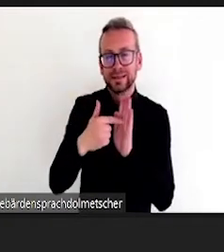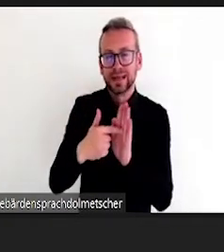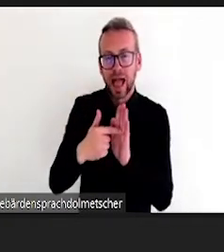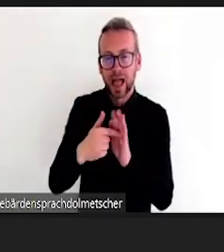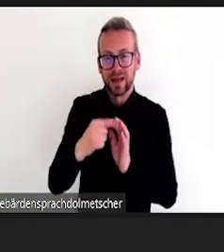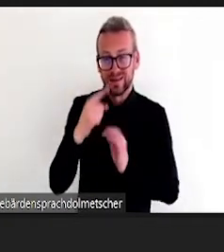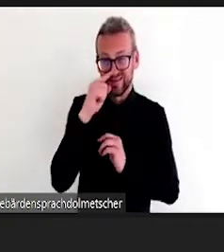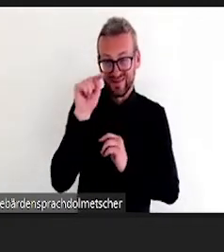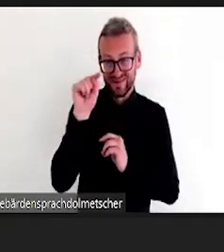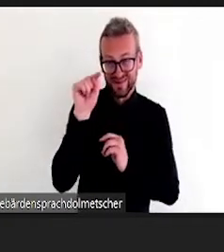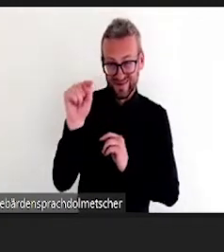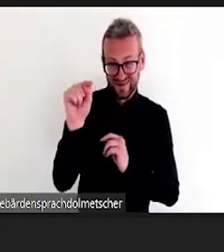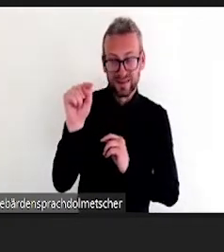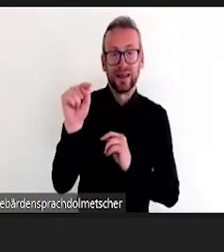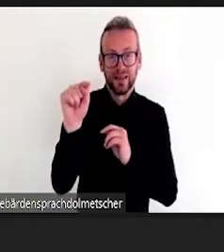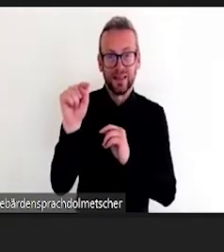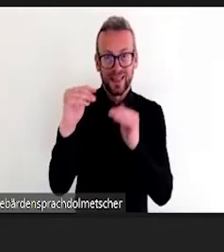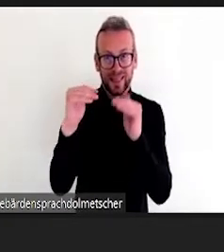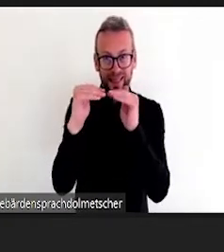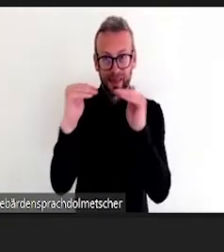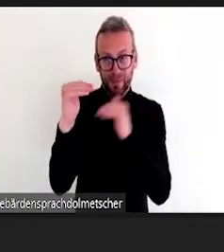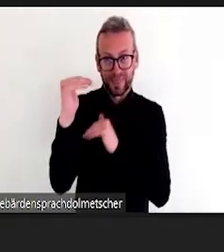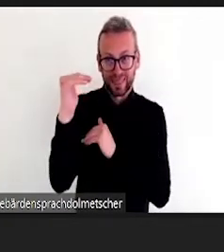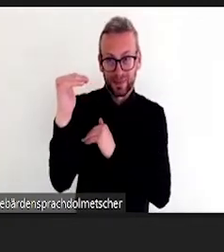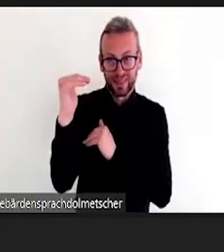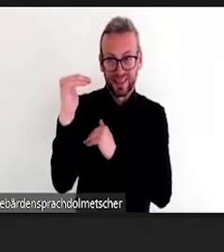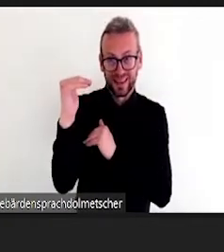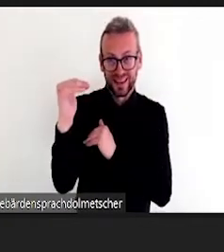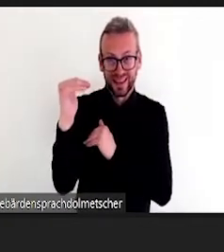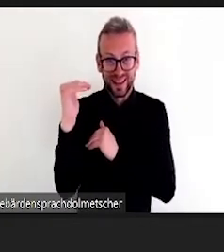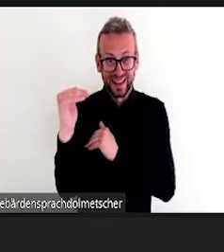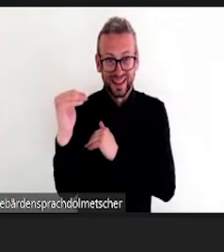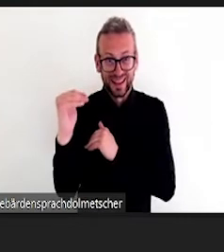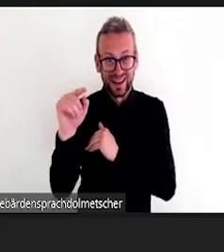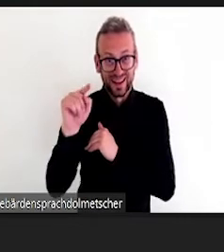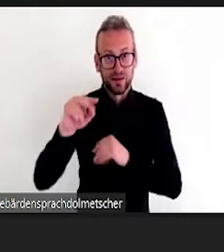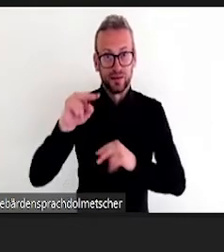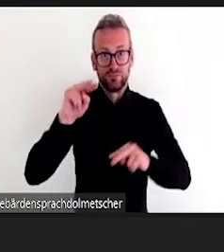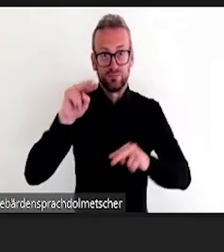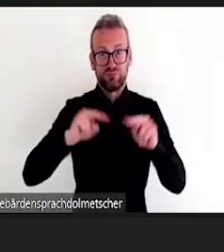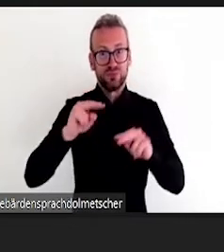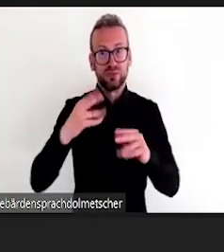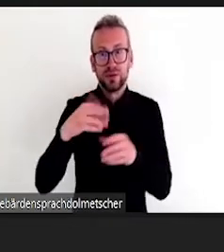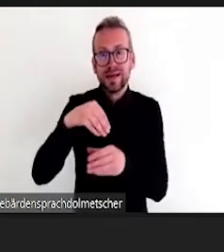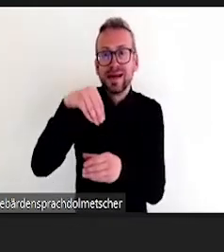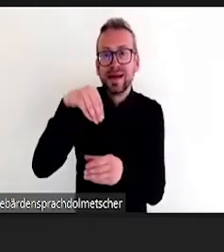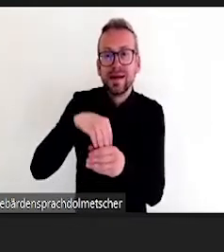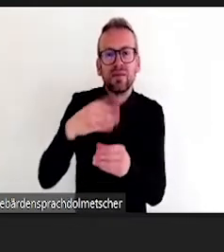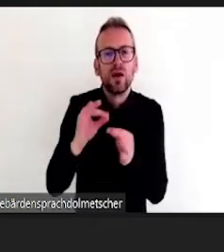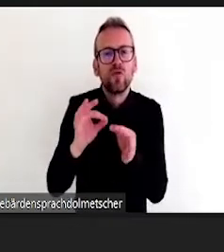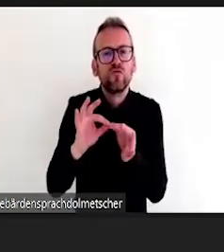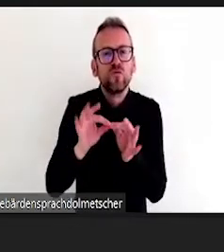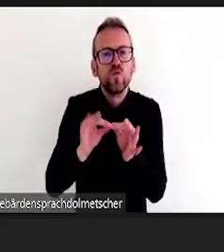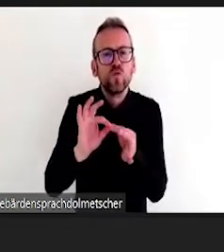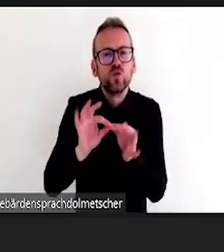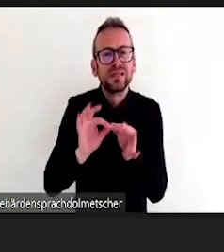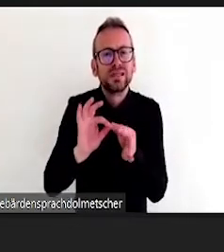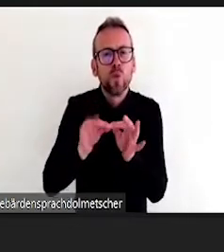relativ lange kennen und relativ lange haben, der aber eher nicht im Mainstream verortet ist, sondern